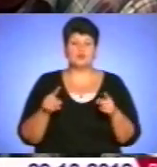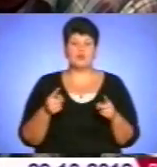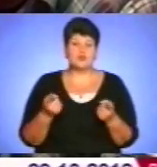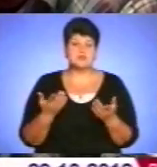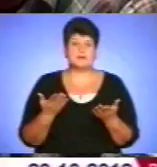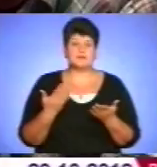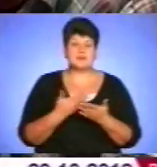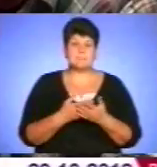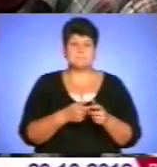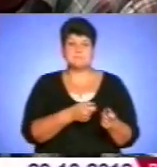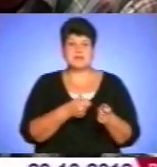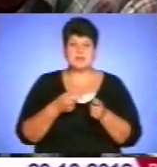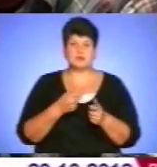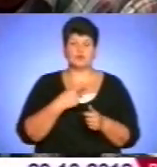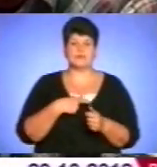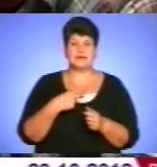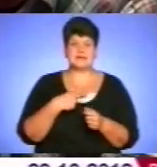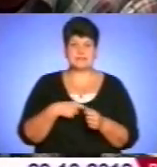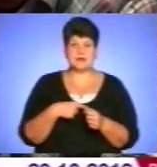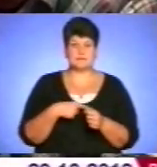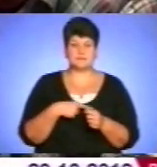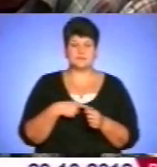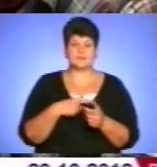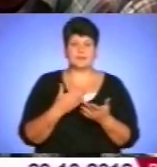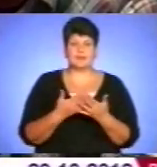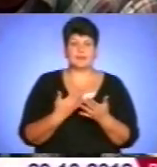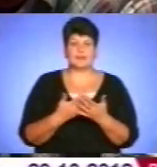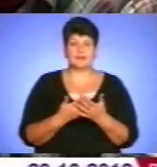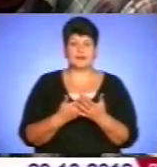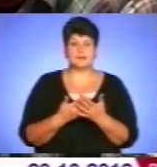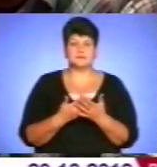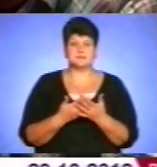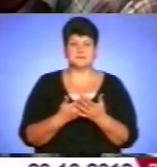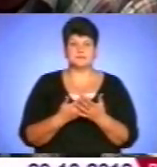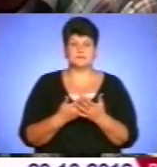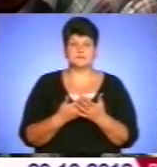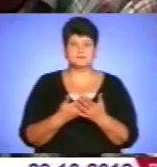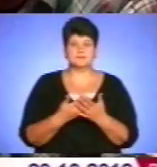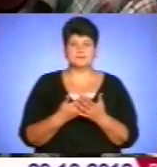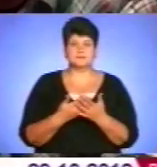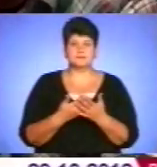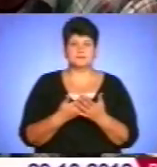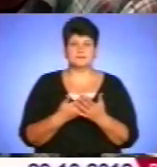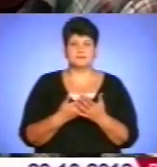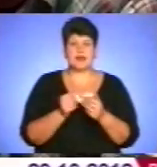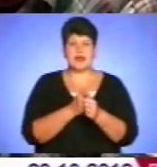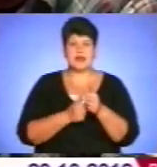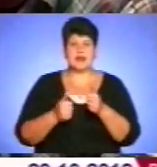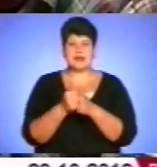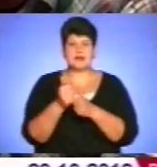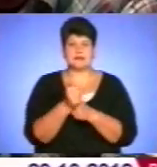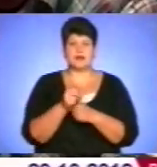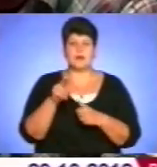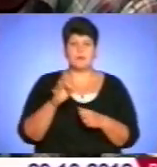перетягнув на себе певний такий лідера по